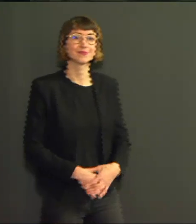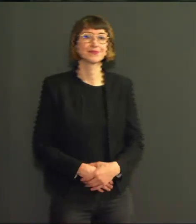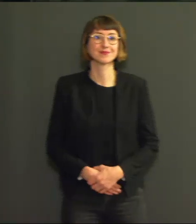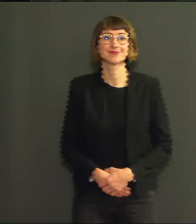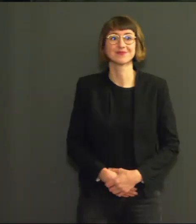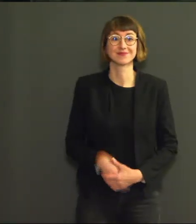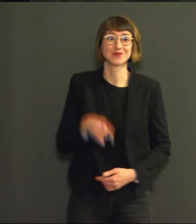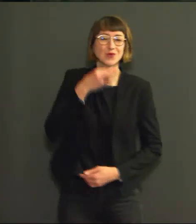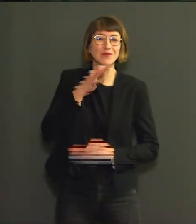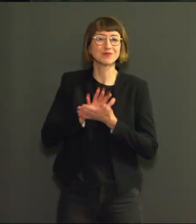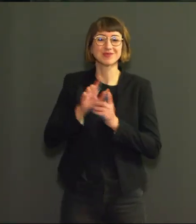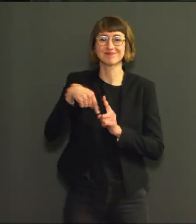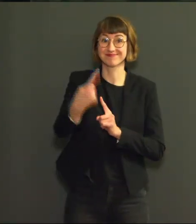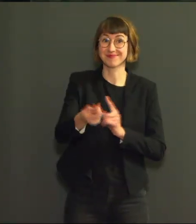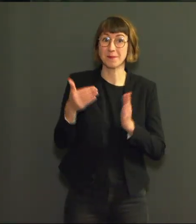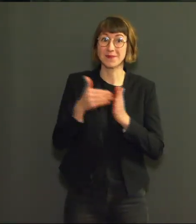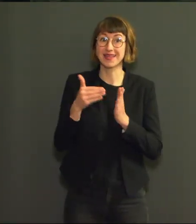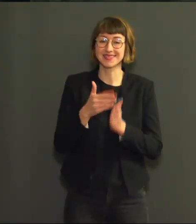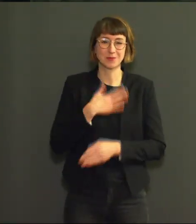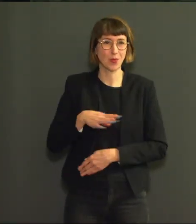Bon weekend et à mardi.